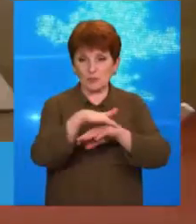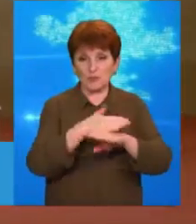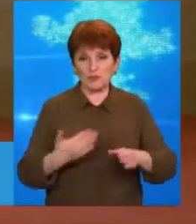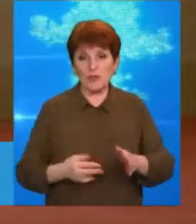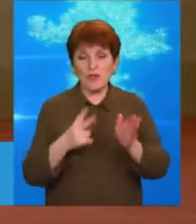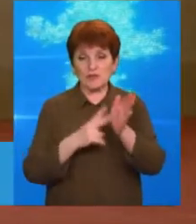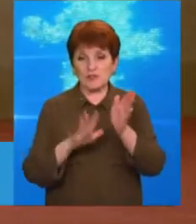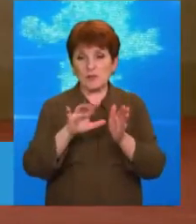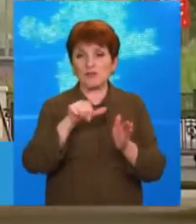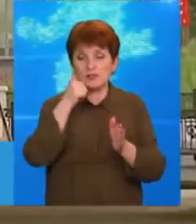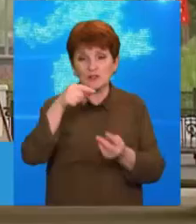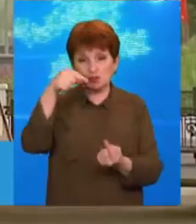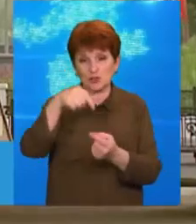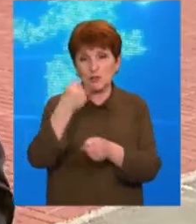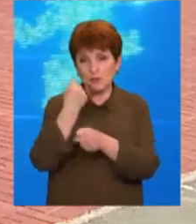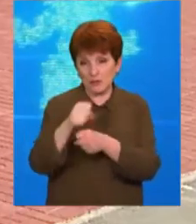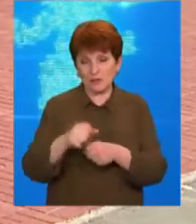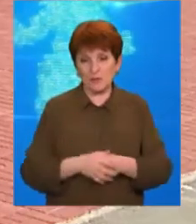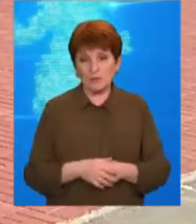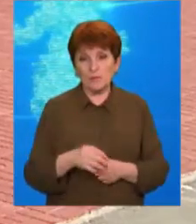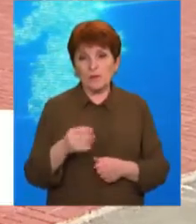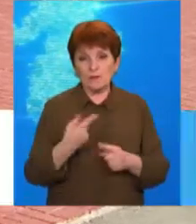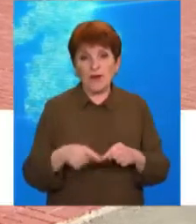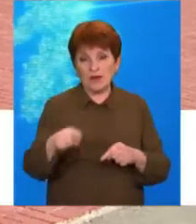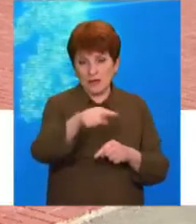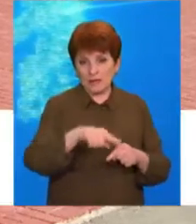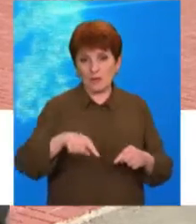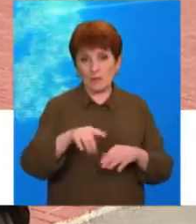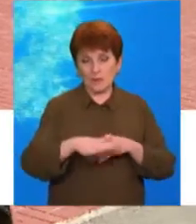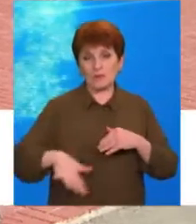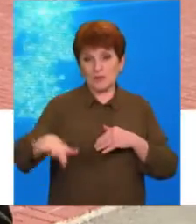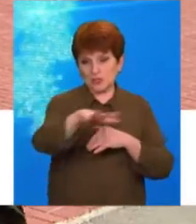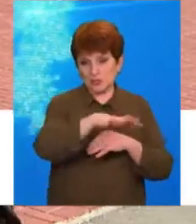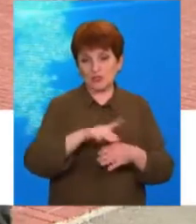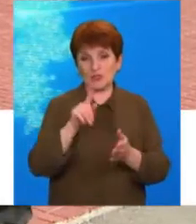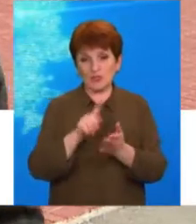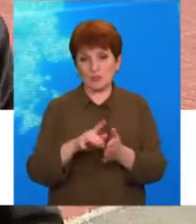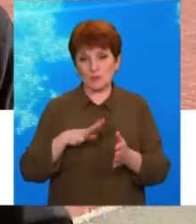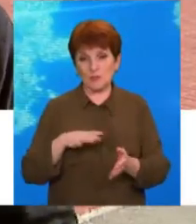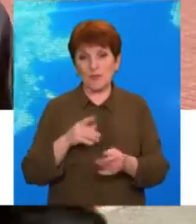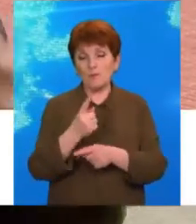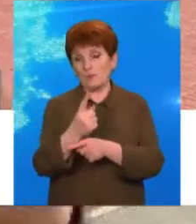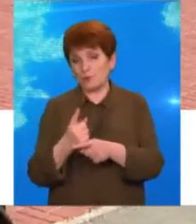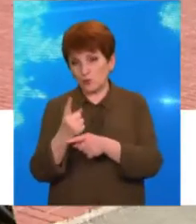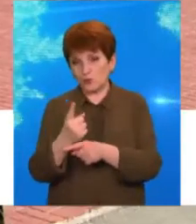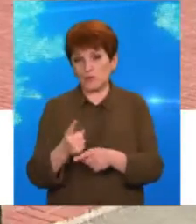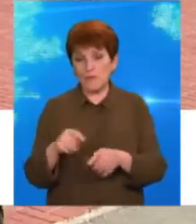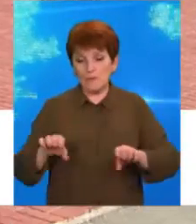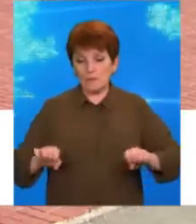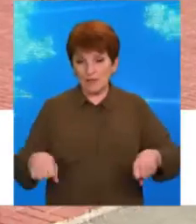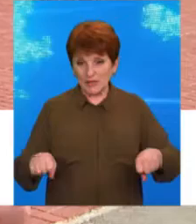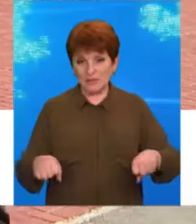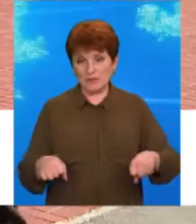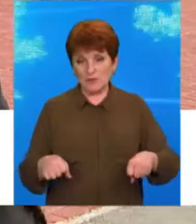к 75-й годовщине Великой Победы. На этой площадочке должны стоять пушки, должны стоять мотоциклы.